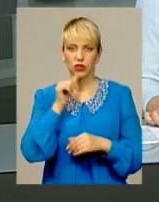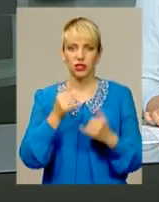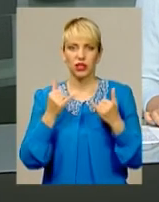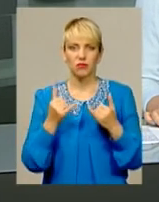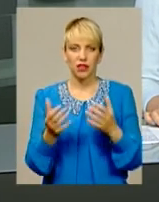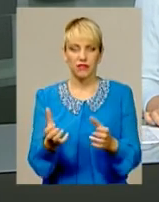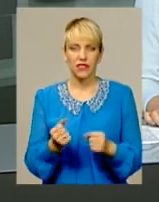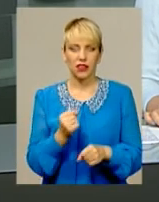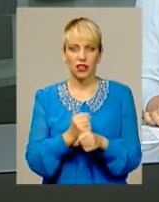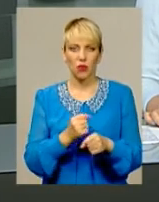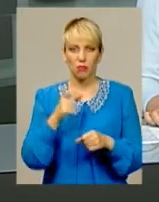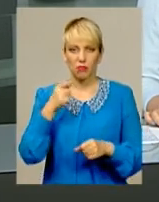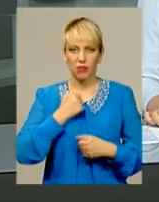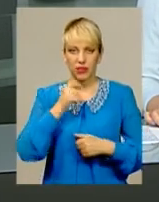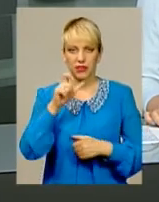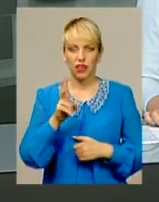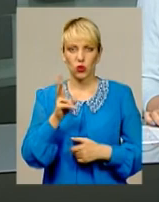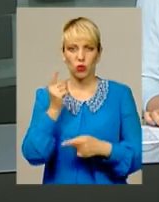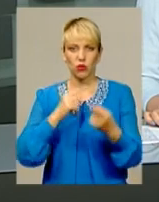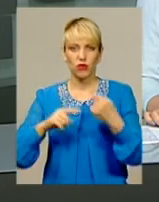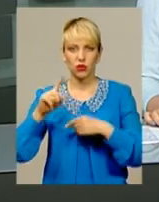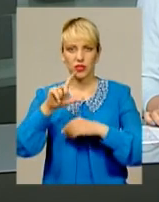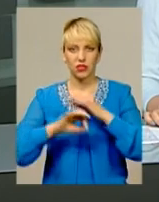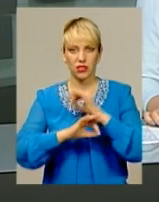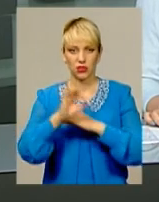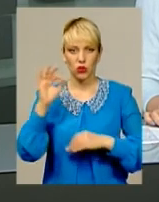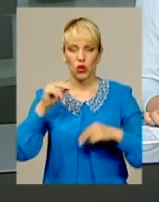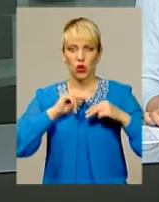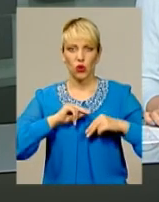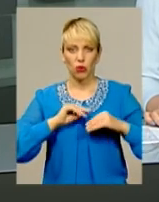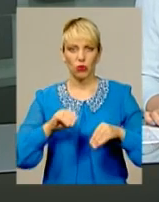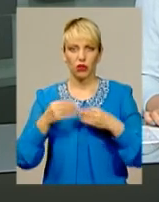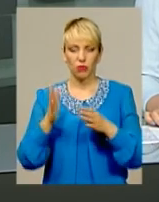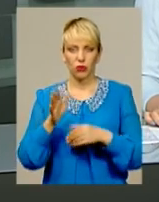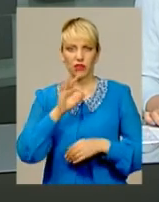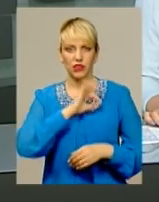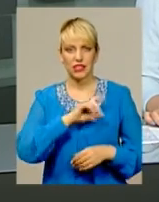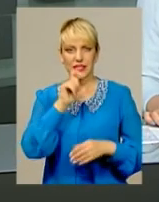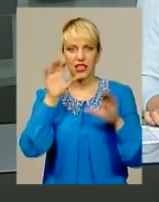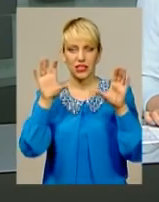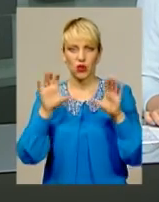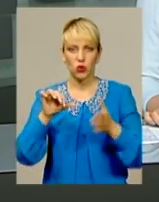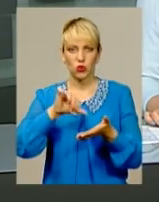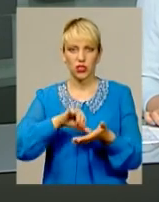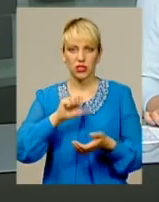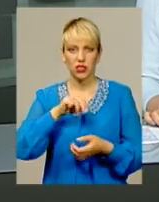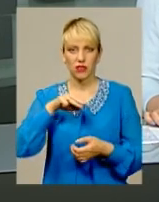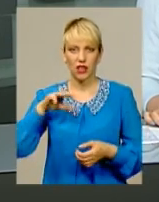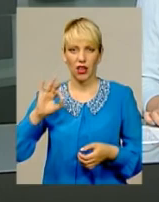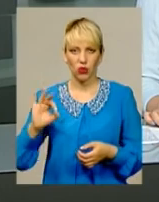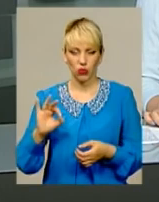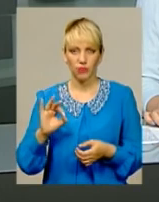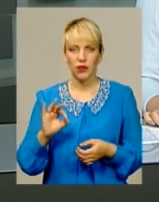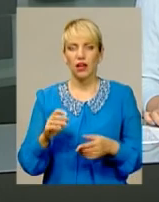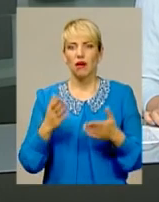узяти на роботу бійця, який повернувся зі сходу, роботодавцю буде вигідно. За законом, учасники антитерористичної